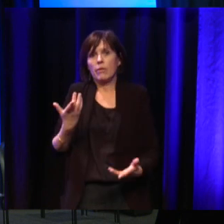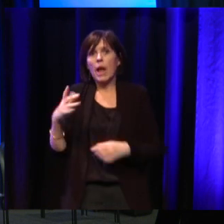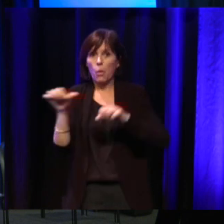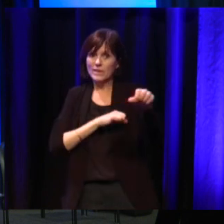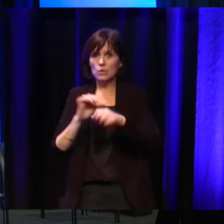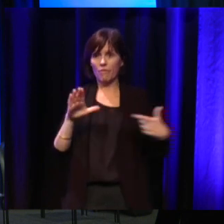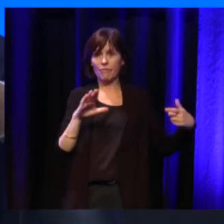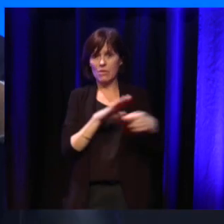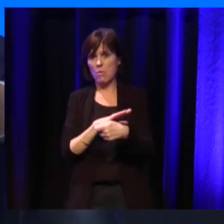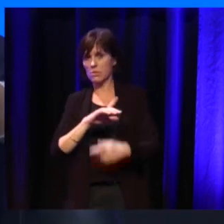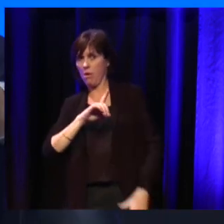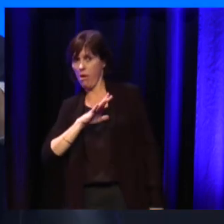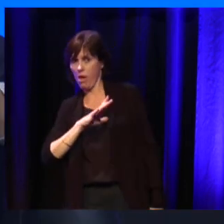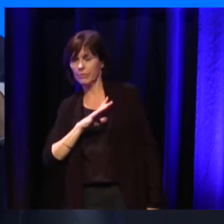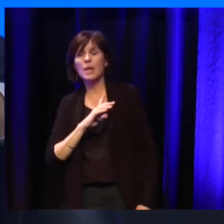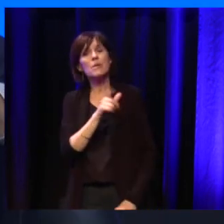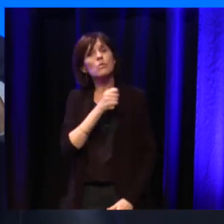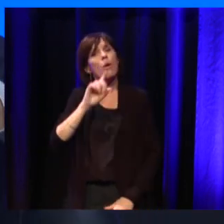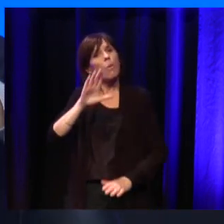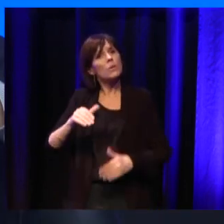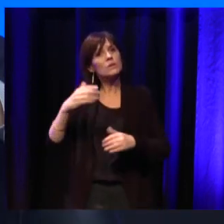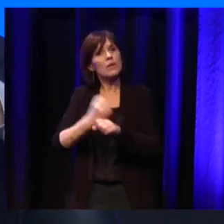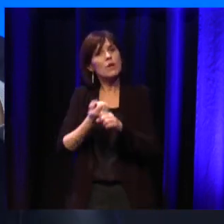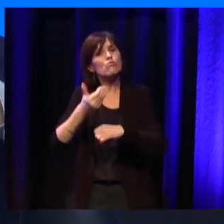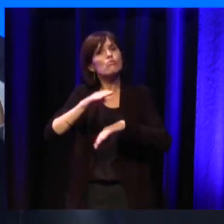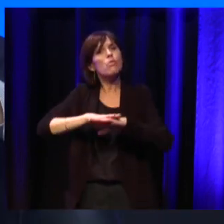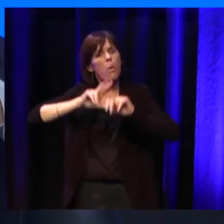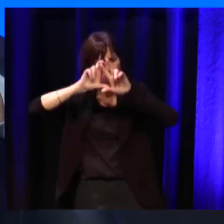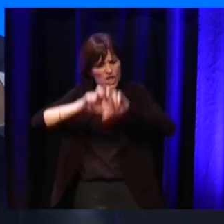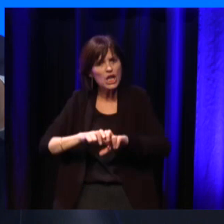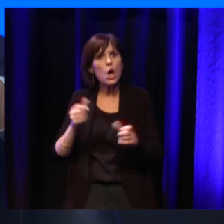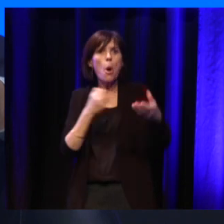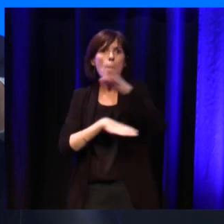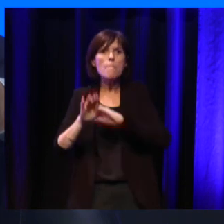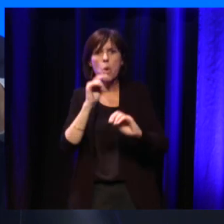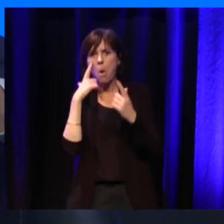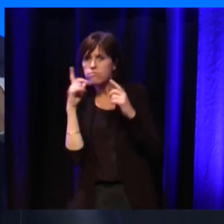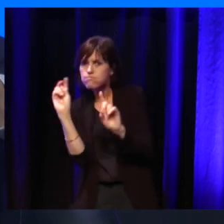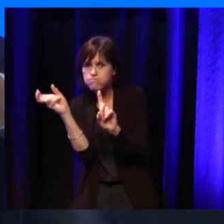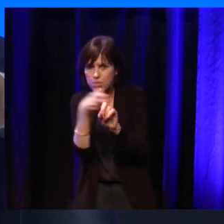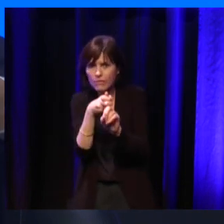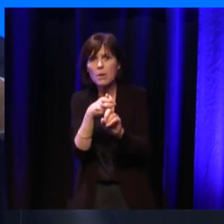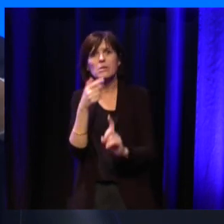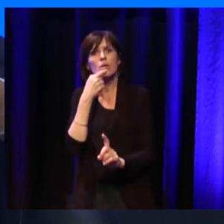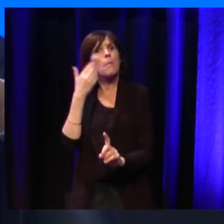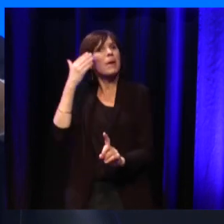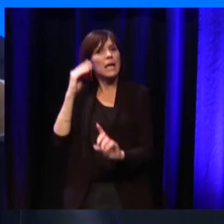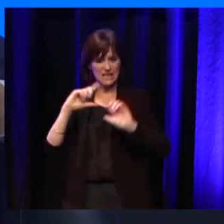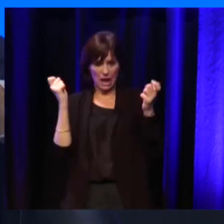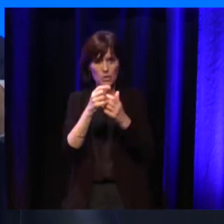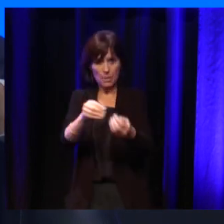Il y aussi la recherche des biomarqueurs qui est un élément important. Vous savez qu'un diagnostic précoce peut effectivement faciliter